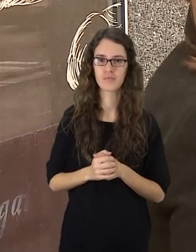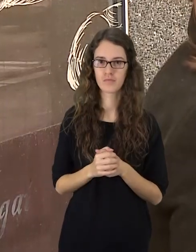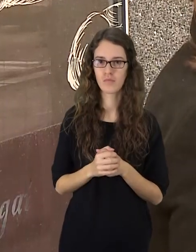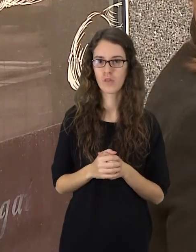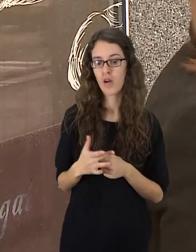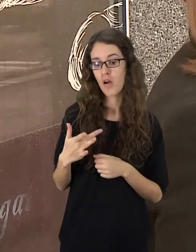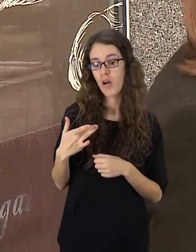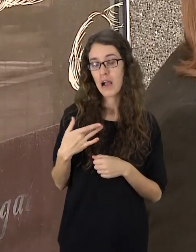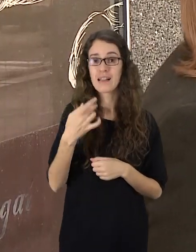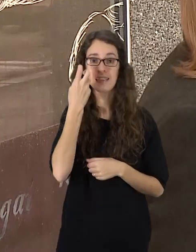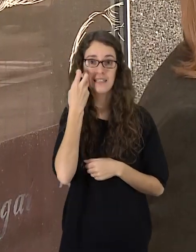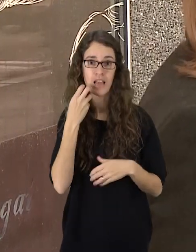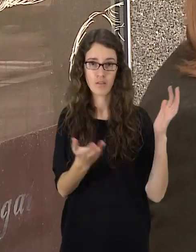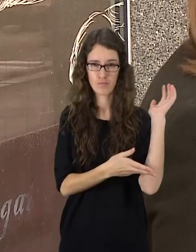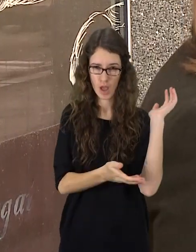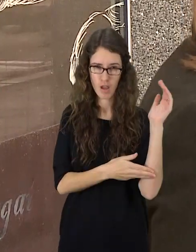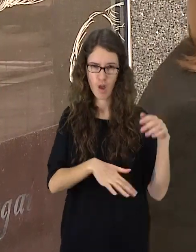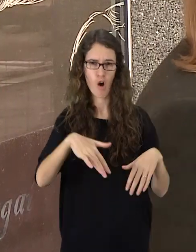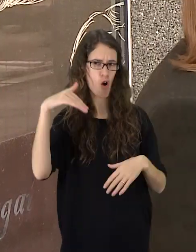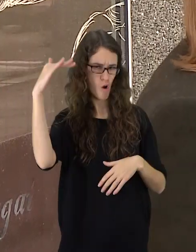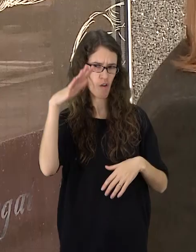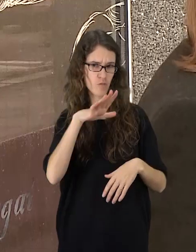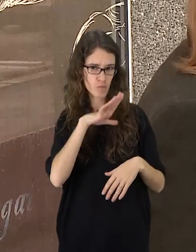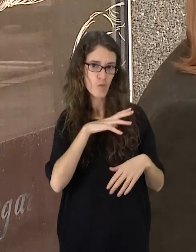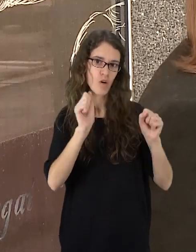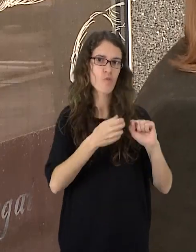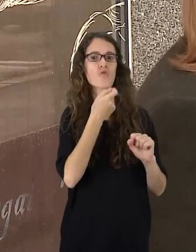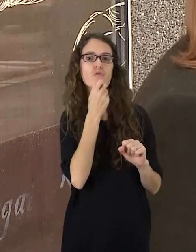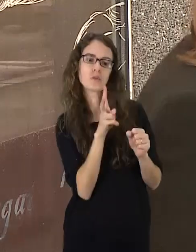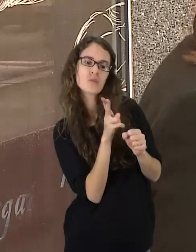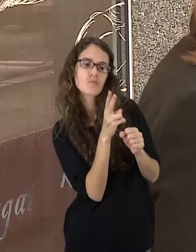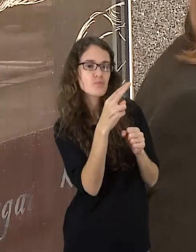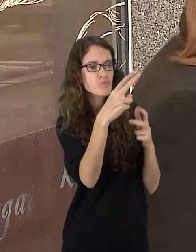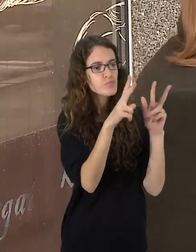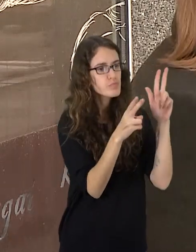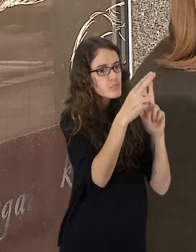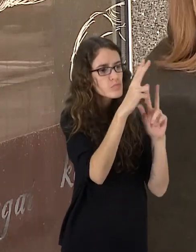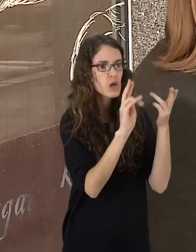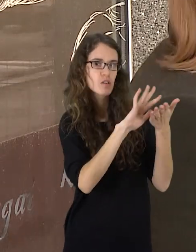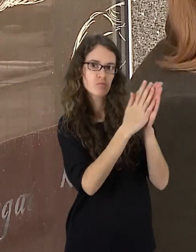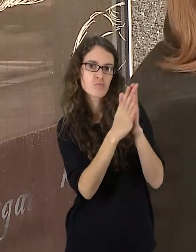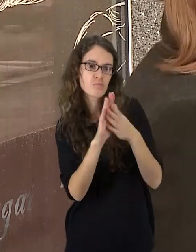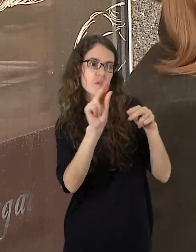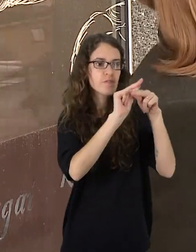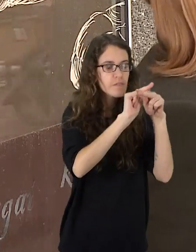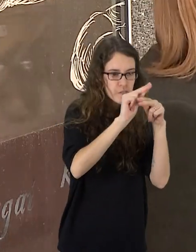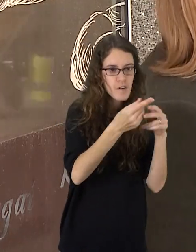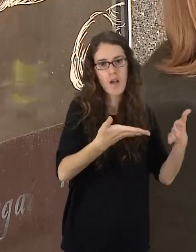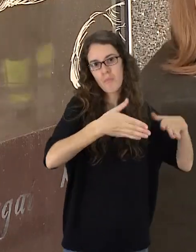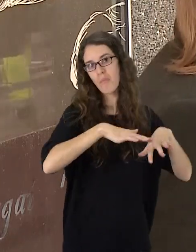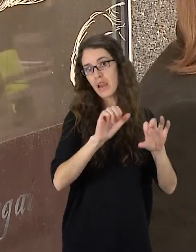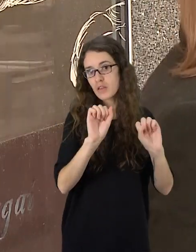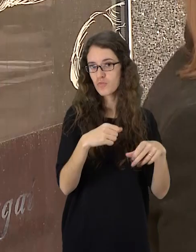kažkaip galima buvo apgenėti, sutvarkyti šiaip iš tikrųjų. Anos, senosius. Senosius? Jo, senosius gal galima buvo apgenėti